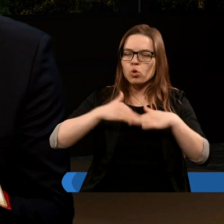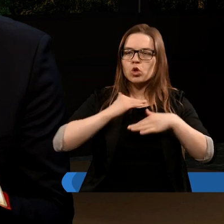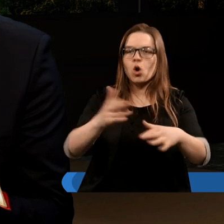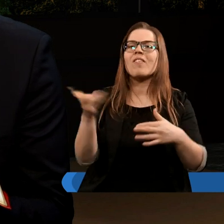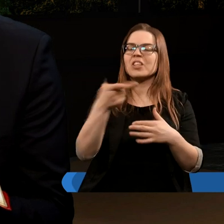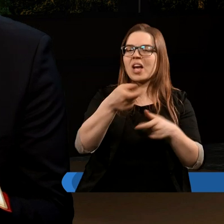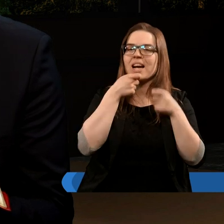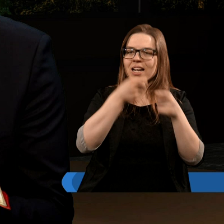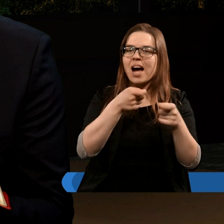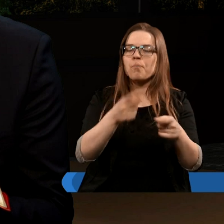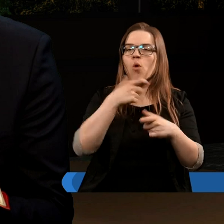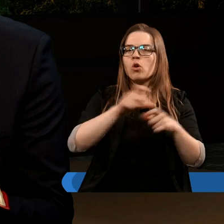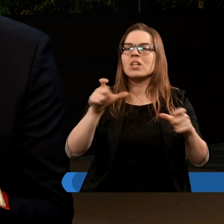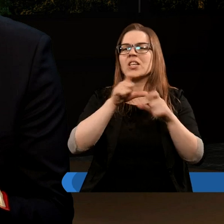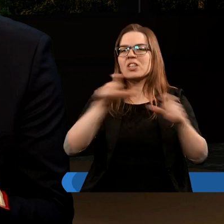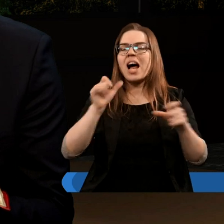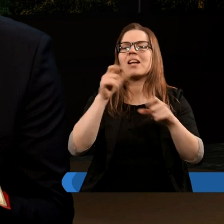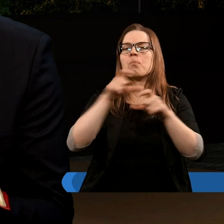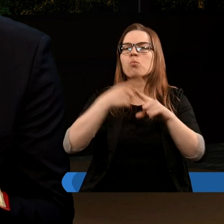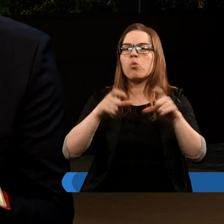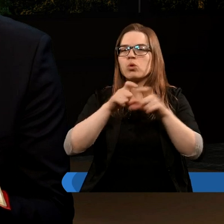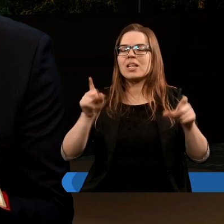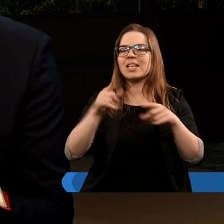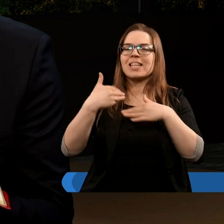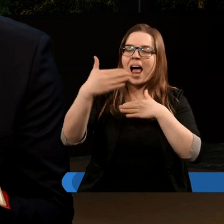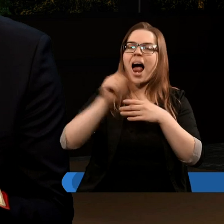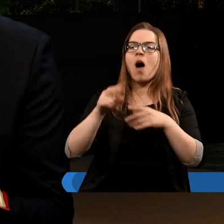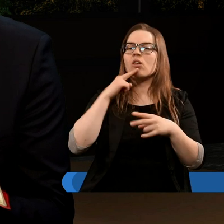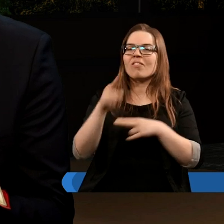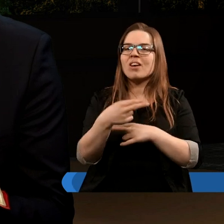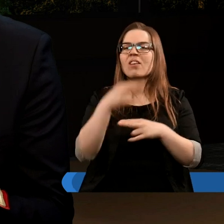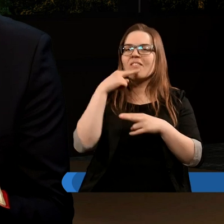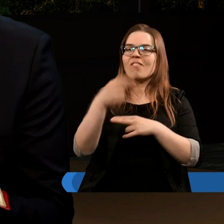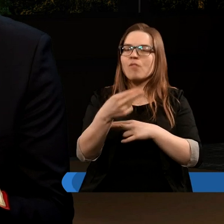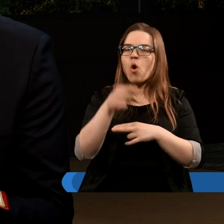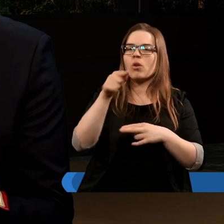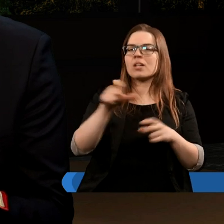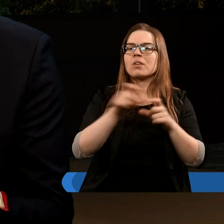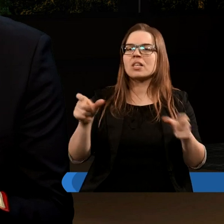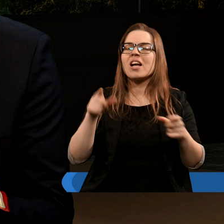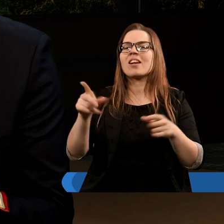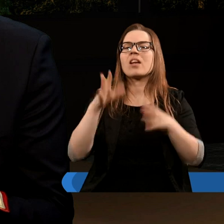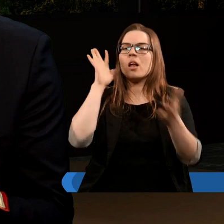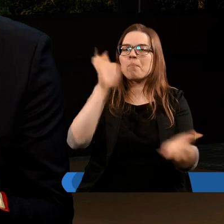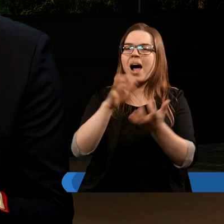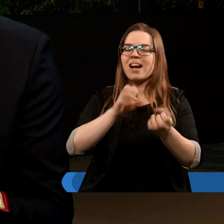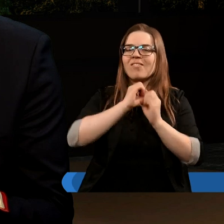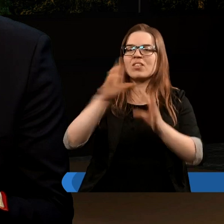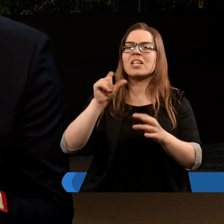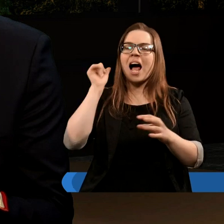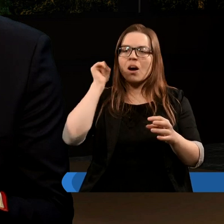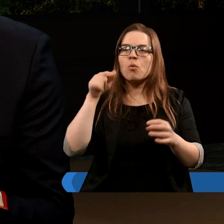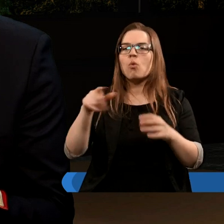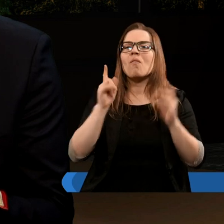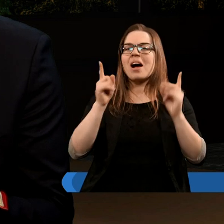na miejsce, gdzie ją karmiono przez czas, czasy i pół czasu, z dala od węża. Wąż tymczasem ze swojej paszczy wypuścił za